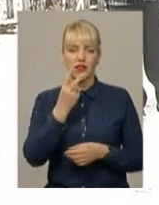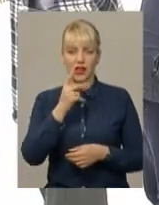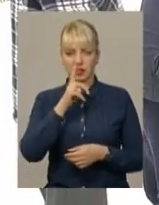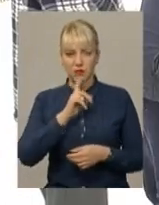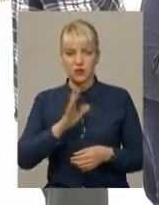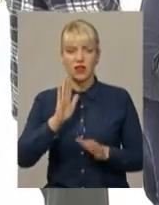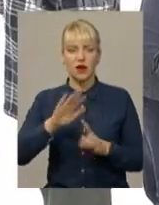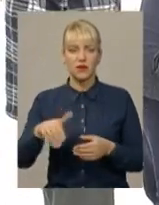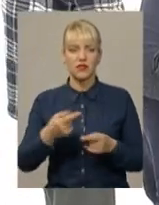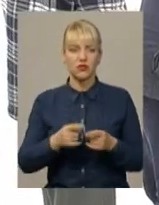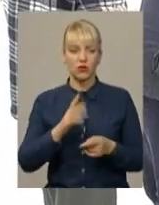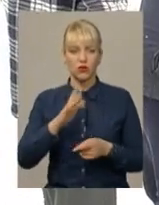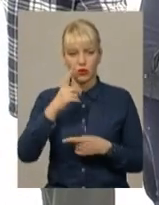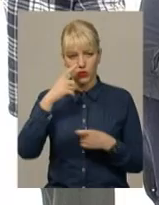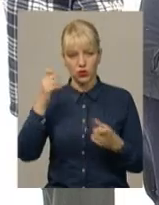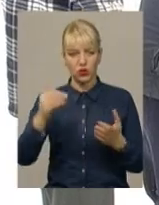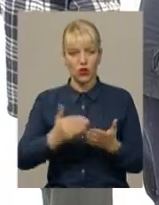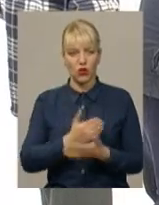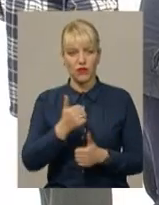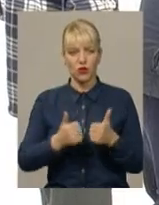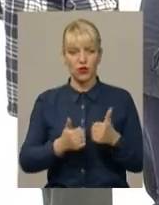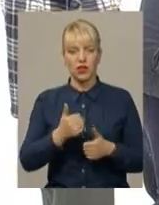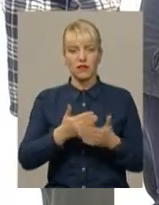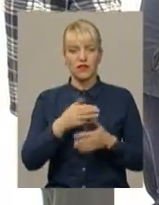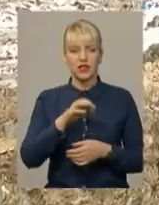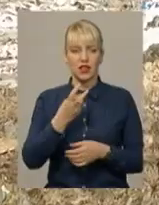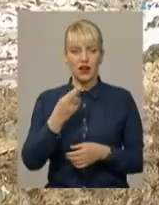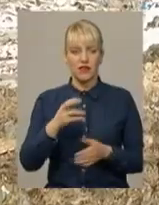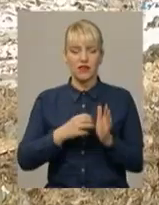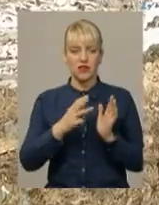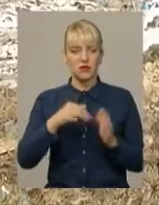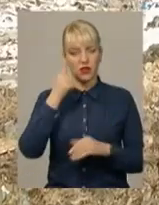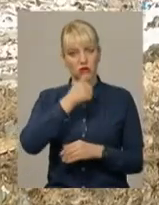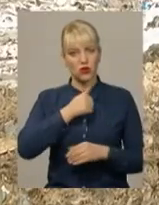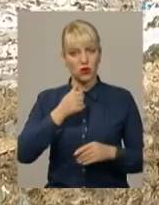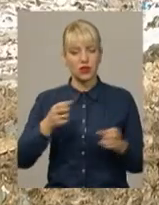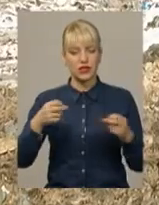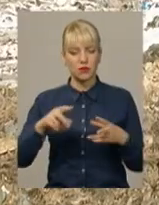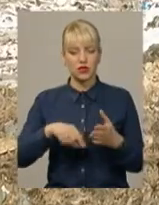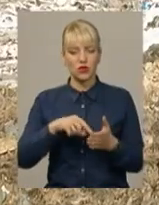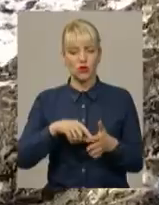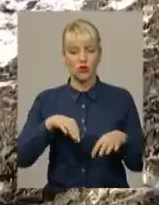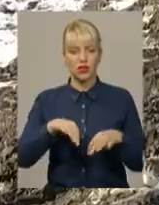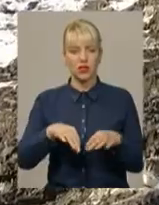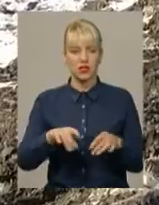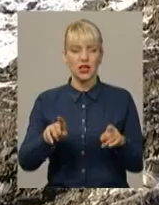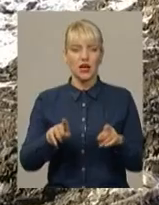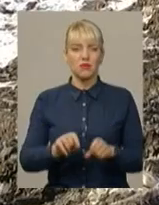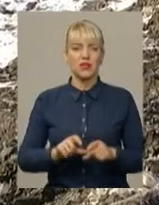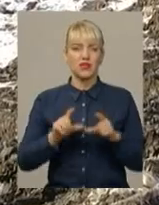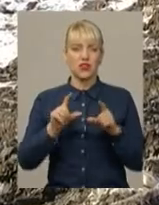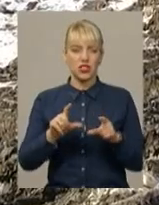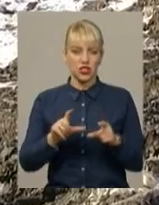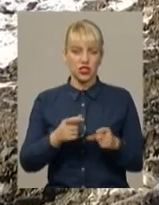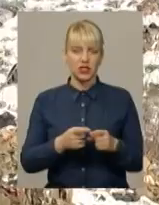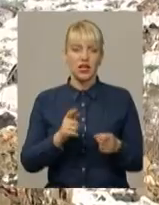буде оголошено новий конкурс. Від травня 2018 року спецкомунтранс підвищить тариф на вивіз сміття у приватному секторі